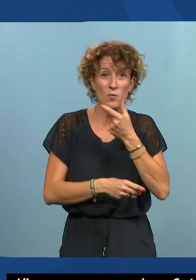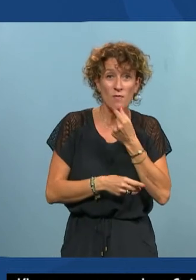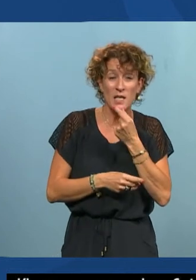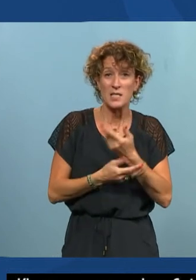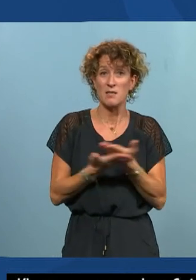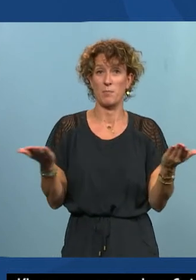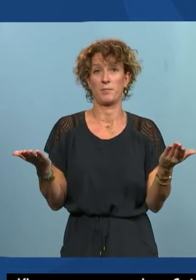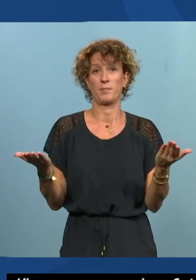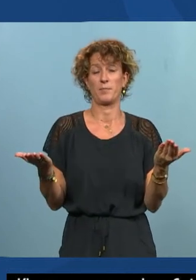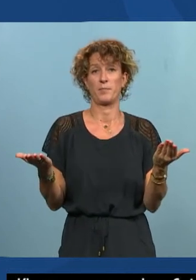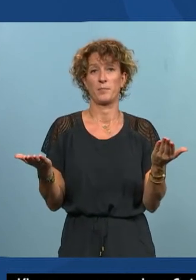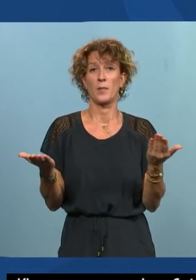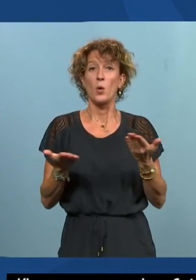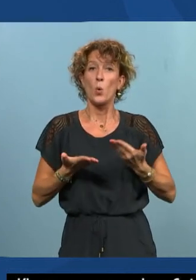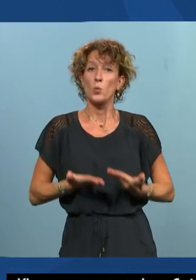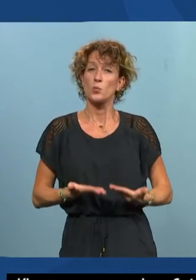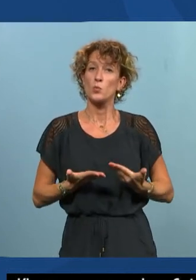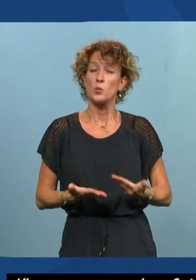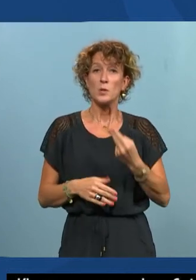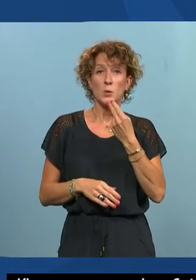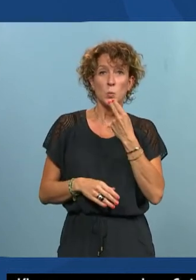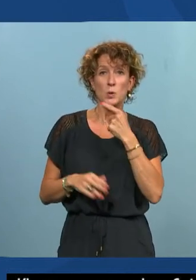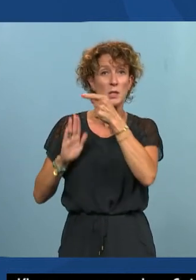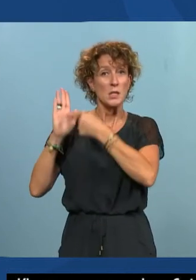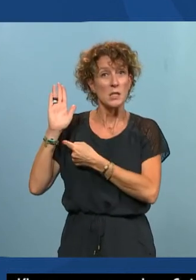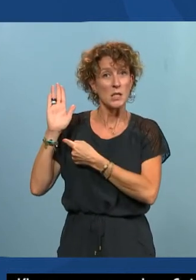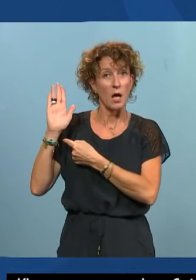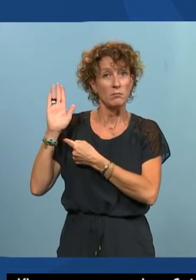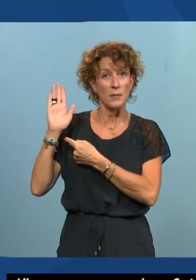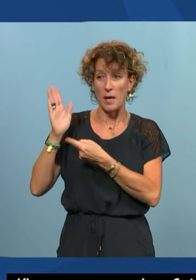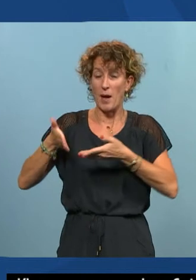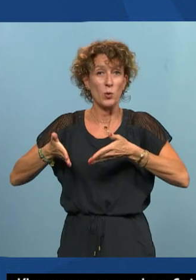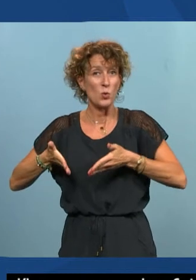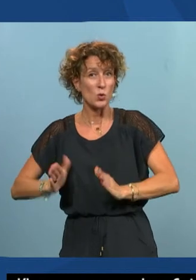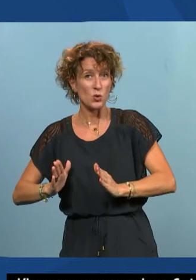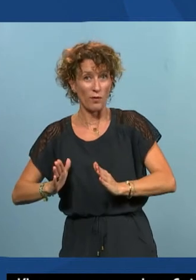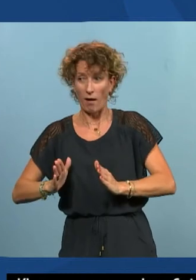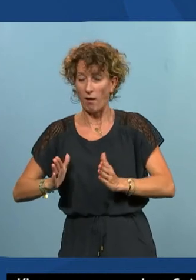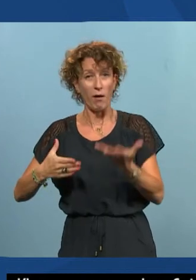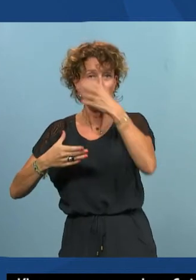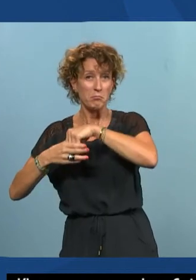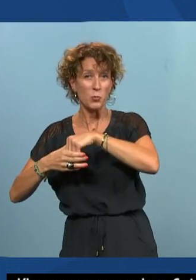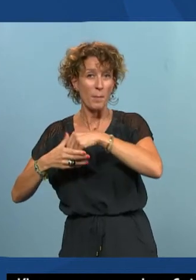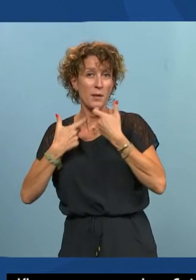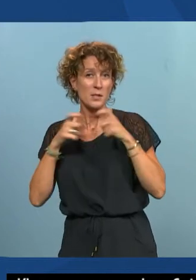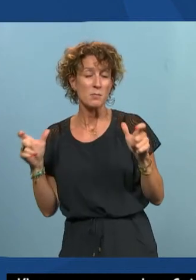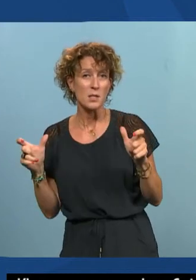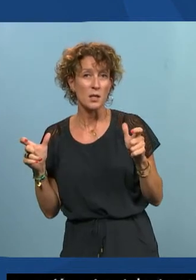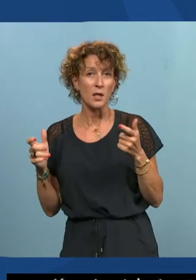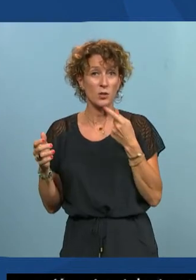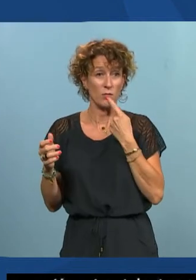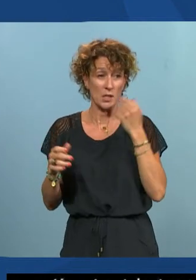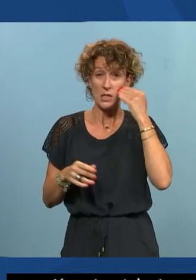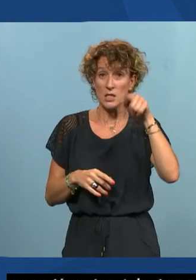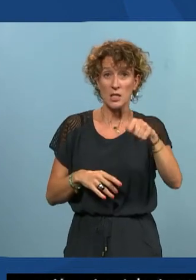sachez en plus qu'aujourd'hui en utilisant ces standards les standards prévoient de plus en plus en natif l'accessibilité donc si vous faites bien votre